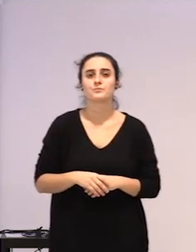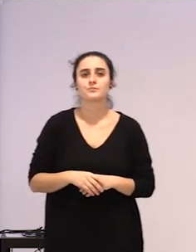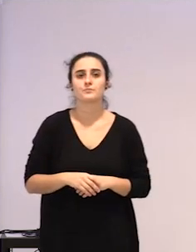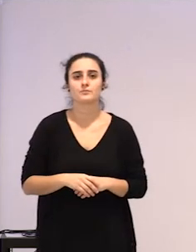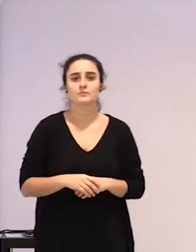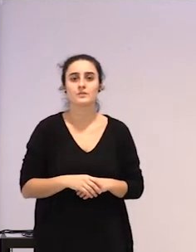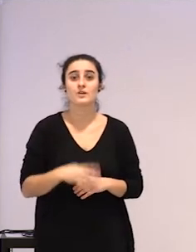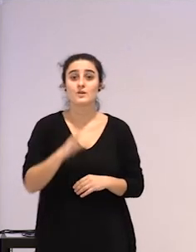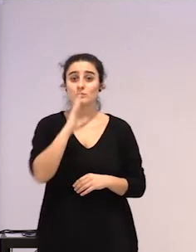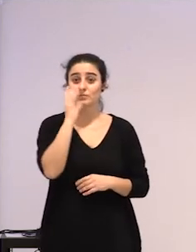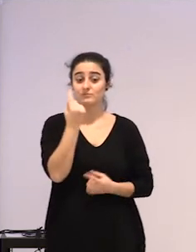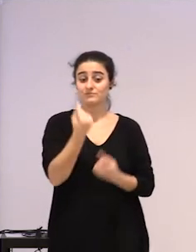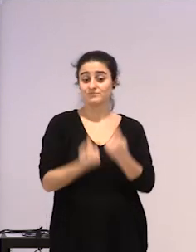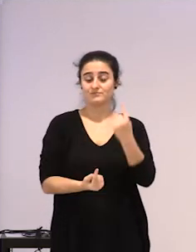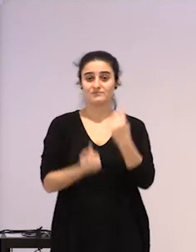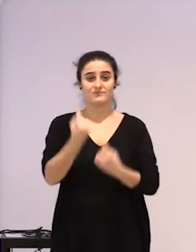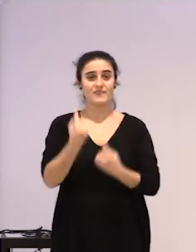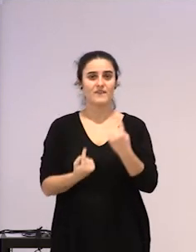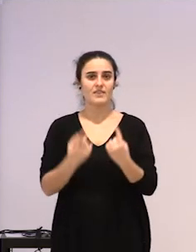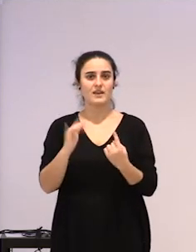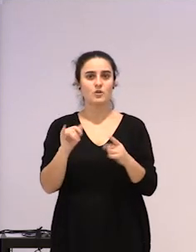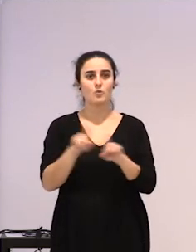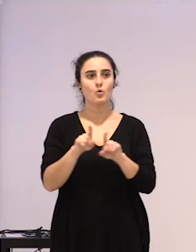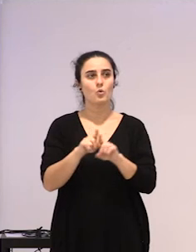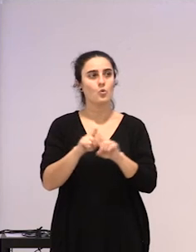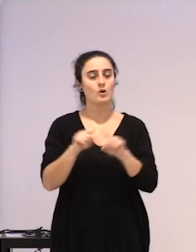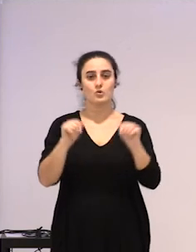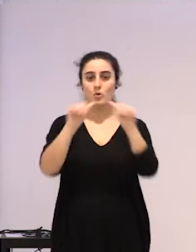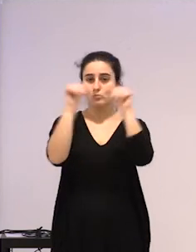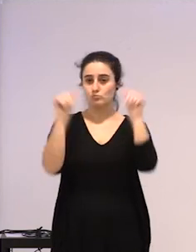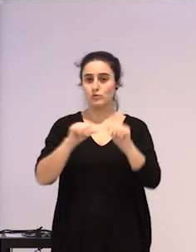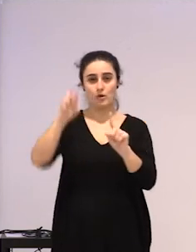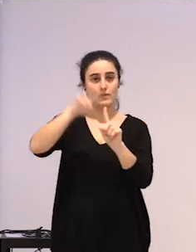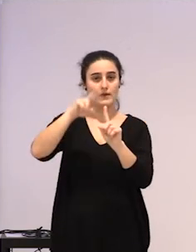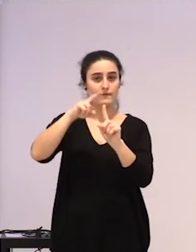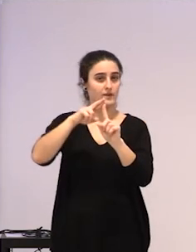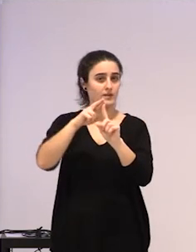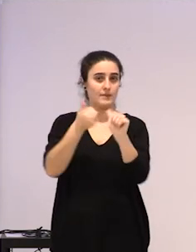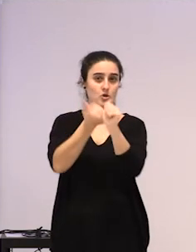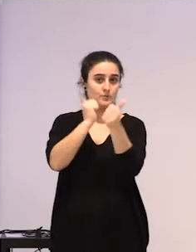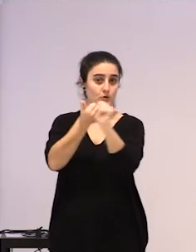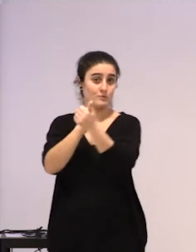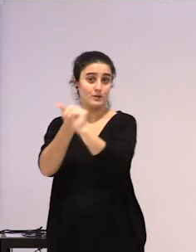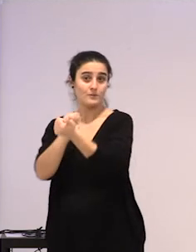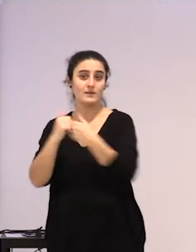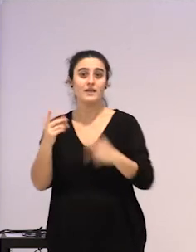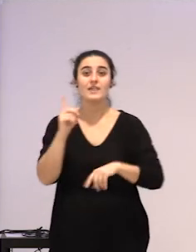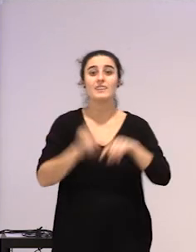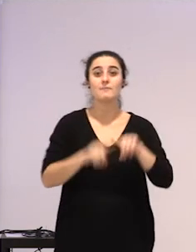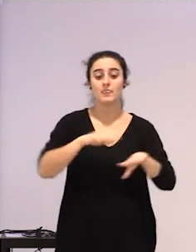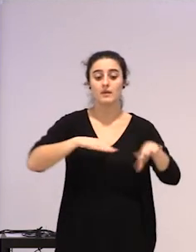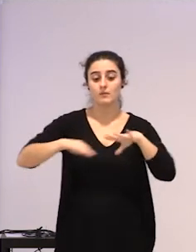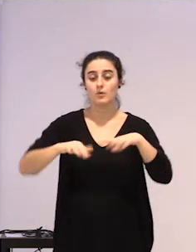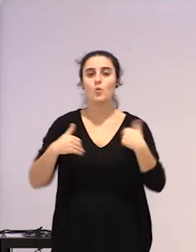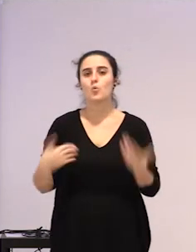ba, daudelako joerak, edo, ba, daudelako joerak, ba, patroi batzuk berproduzitzeko, ez? Eta, segun zein mugimendutan, ba,